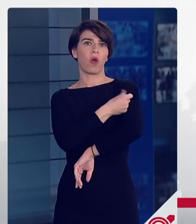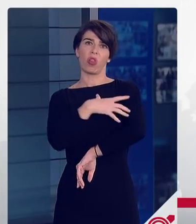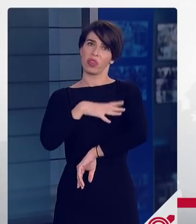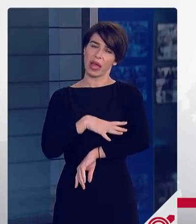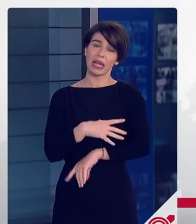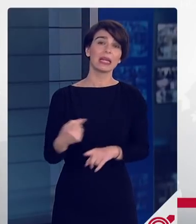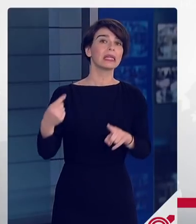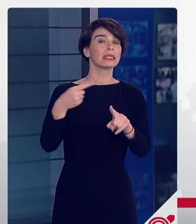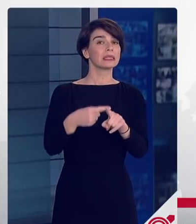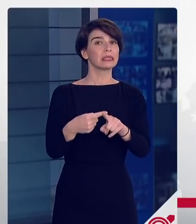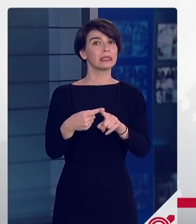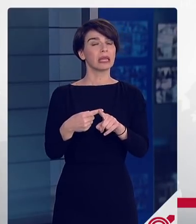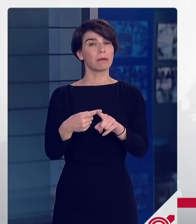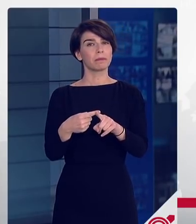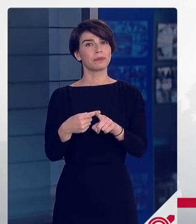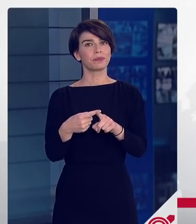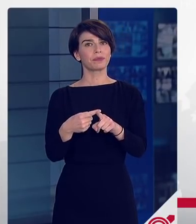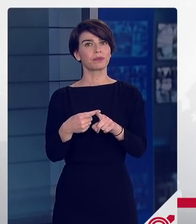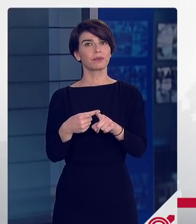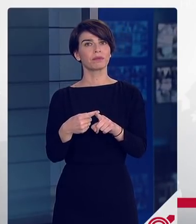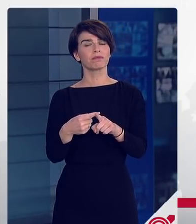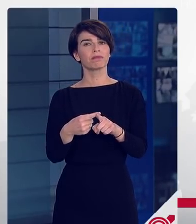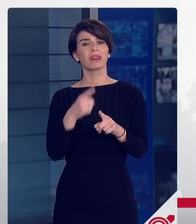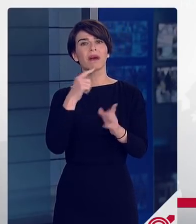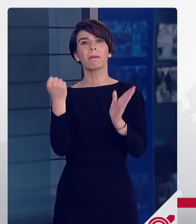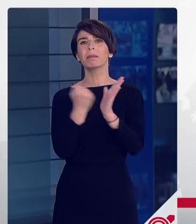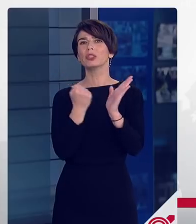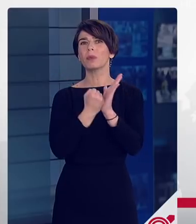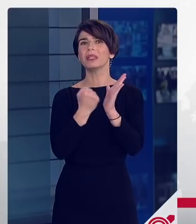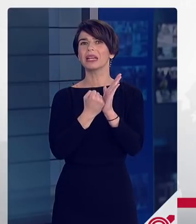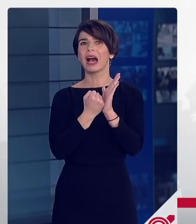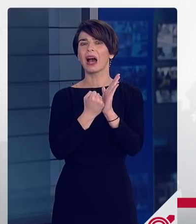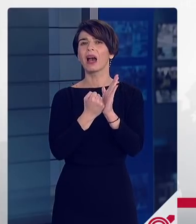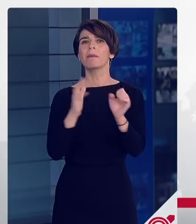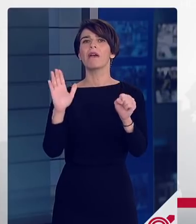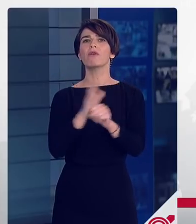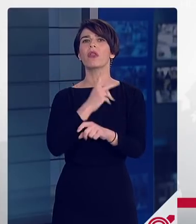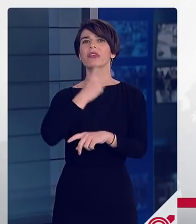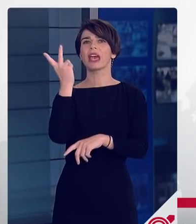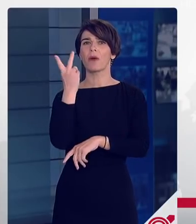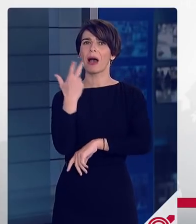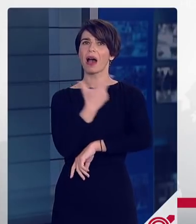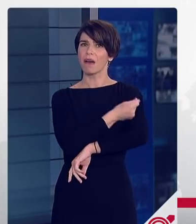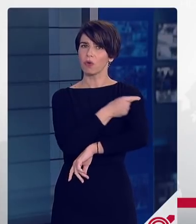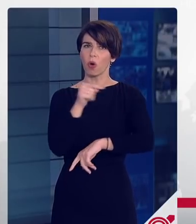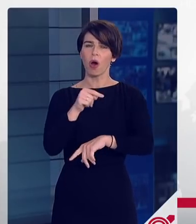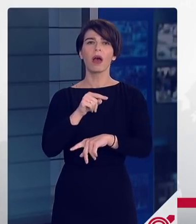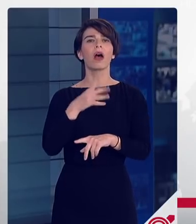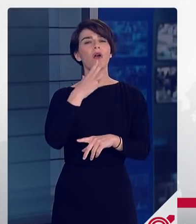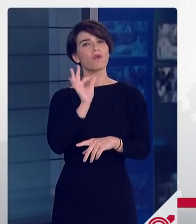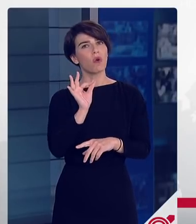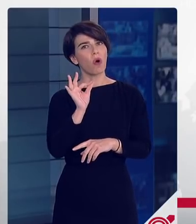καθώς επίσης και για το χρόνο που θα ισχύουν τα πιστοποιητικά με τα πλήρη δικαιώματα των εμβολιασμένων καθώς